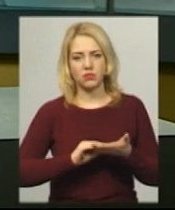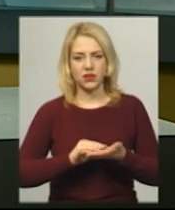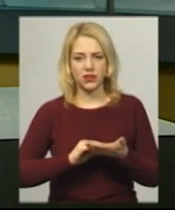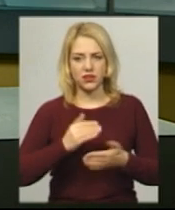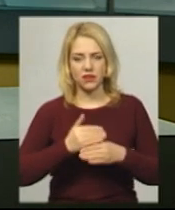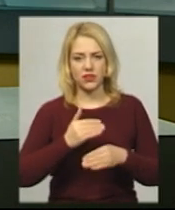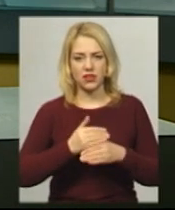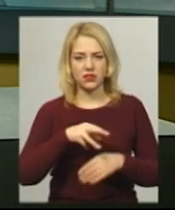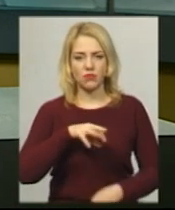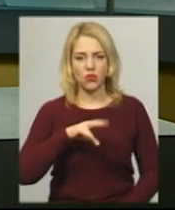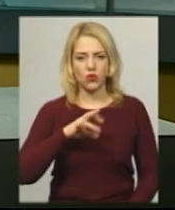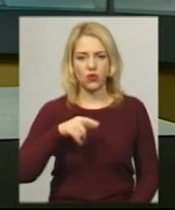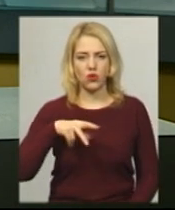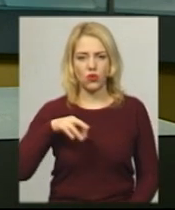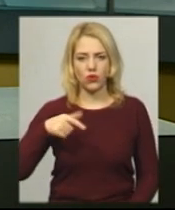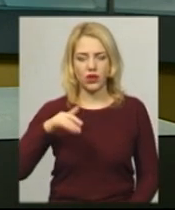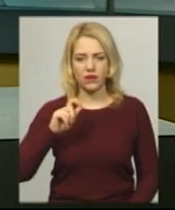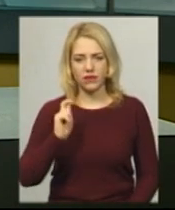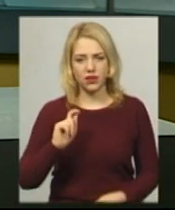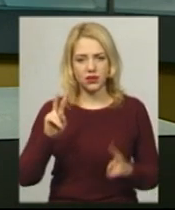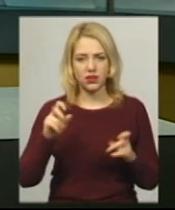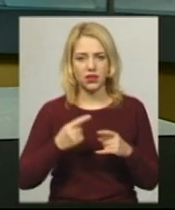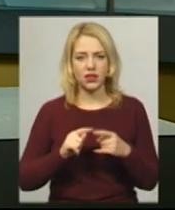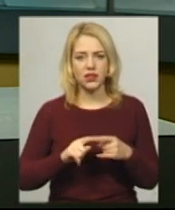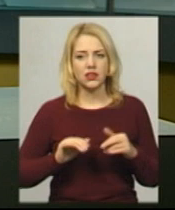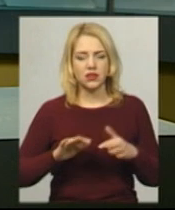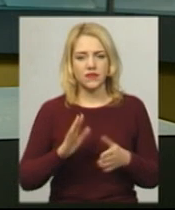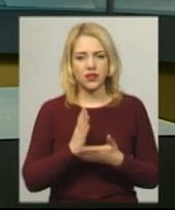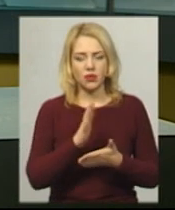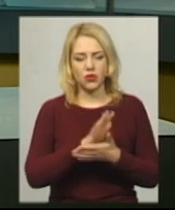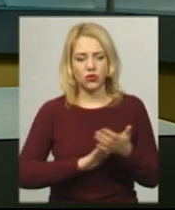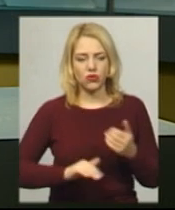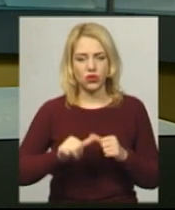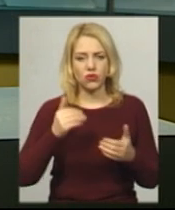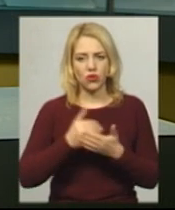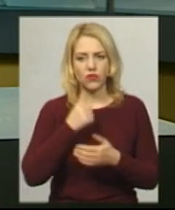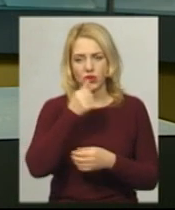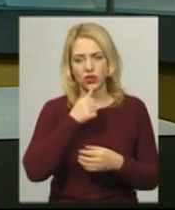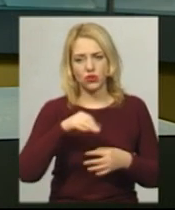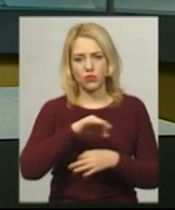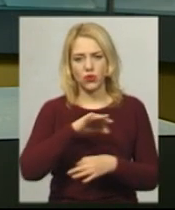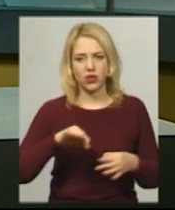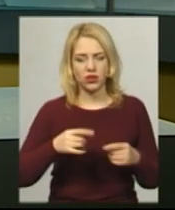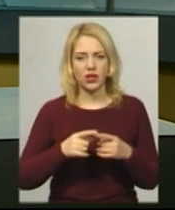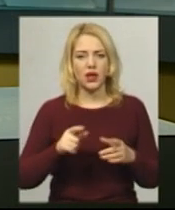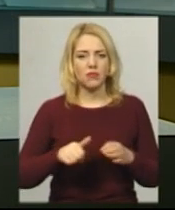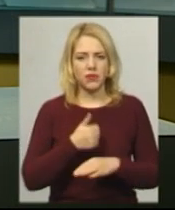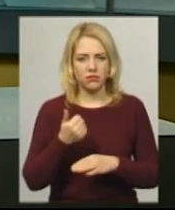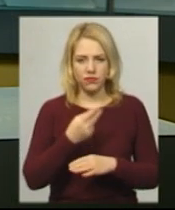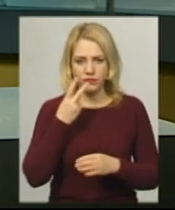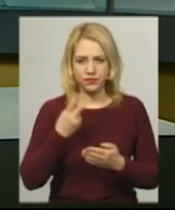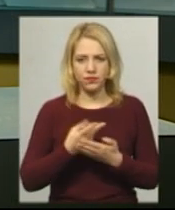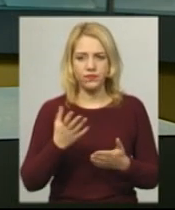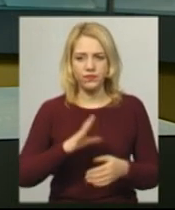вистави «Монологи війни жінки». Дійство є продовженням минулорічного проєкту «Монологи війни чоловіки», прем'єра якого відбулася